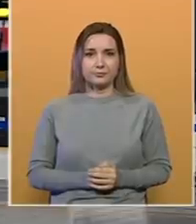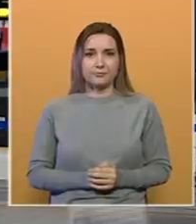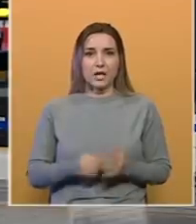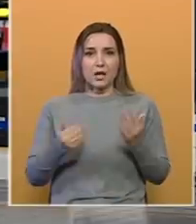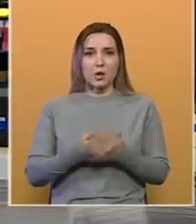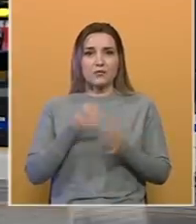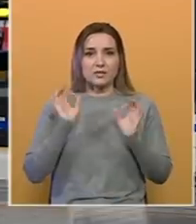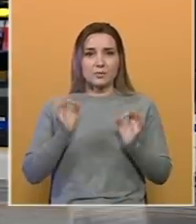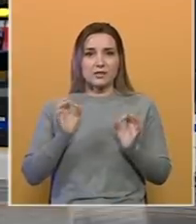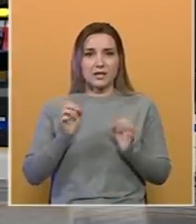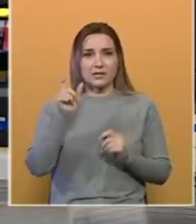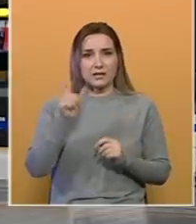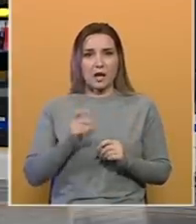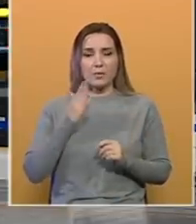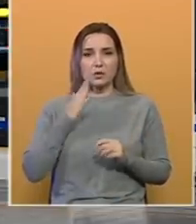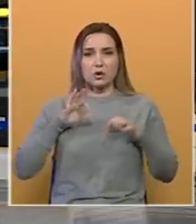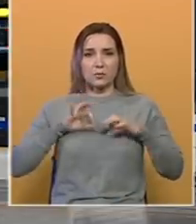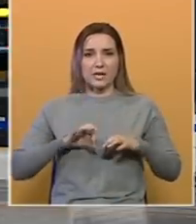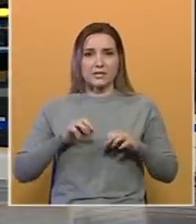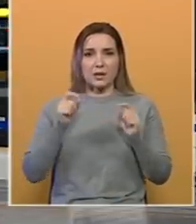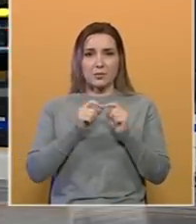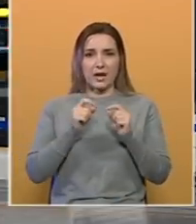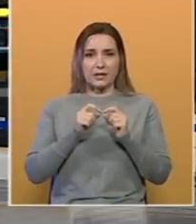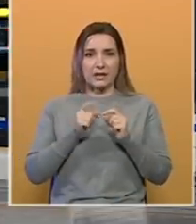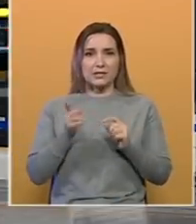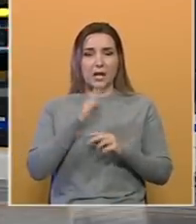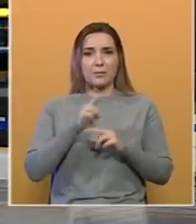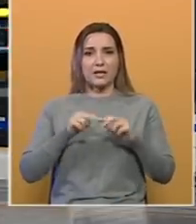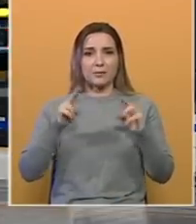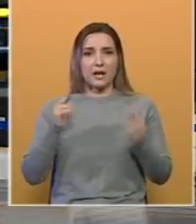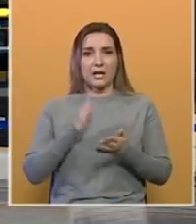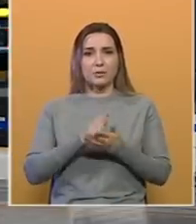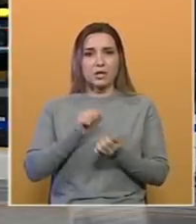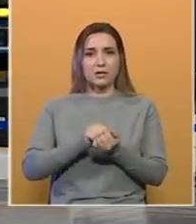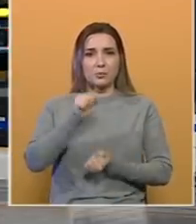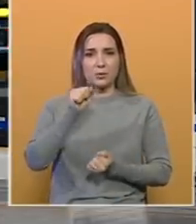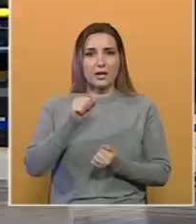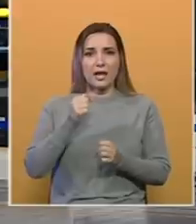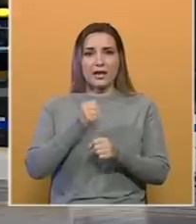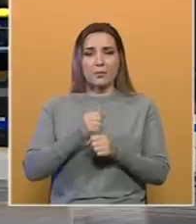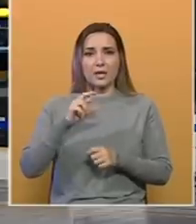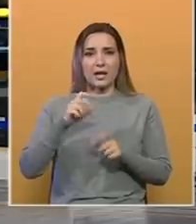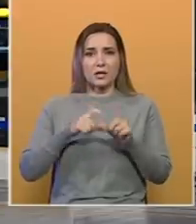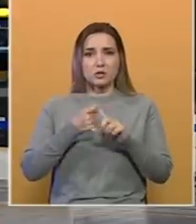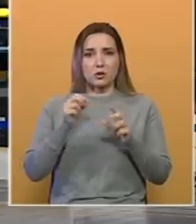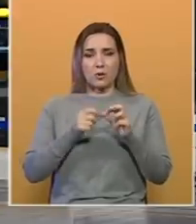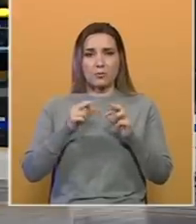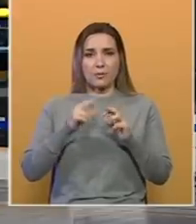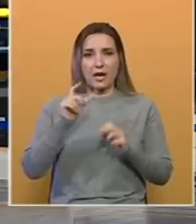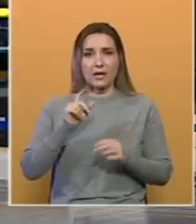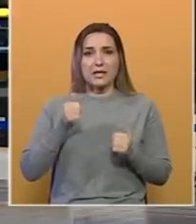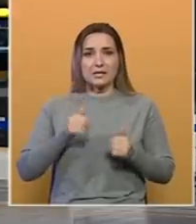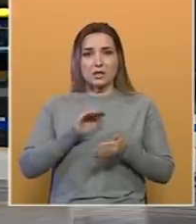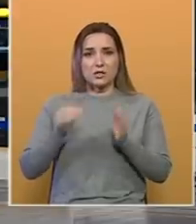Novi specijalnih zaslanika američkog predsjednika Josefa Bidena za Zapadni Balkan bića diplomata Gabriel Escobar, sadašnji